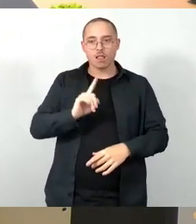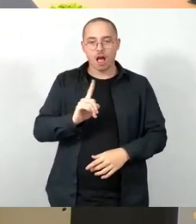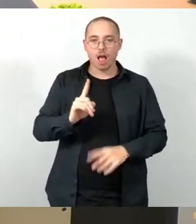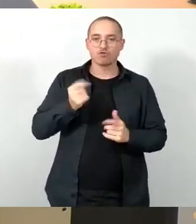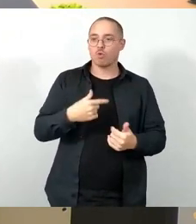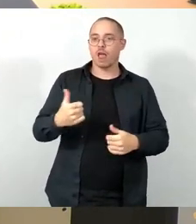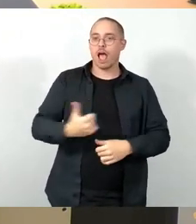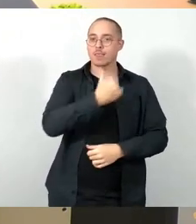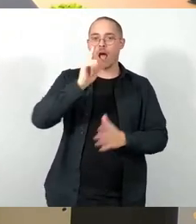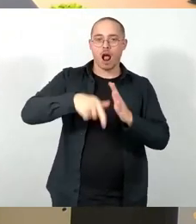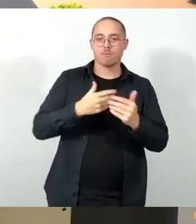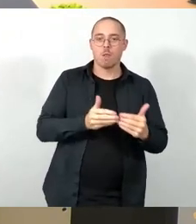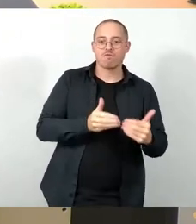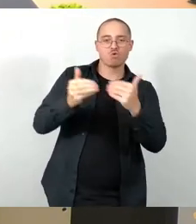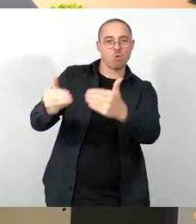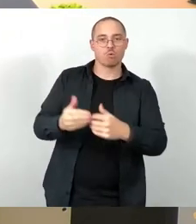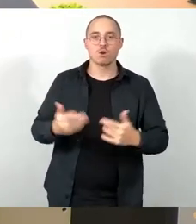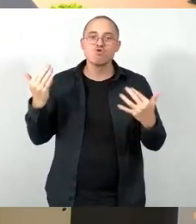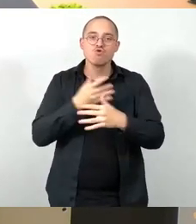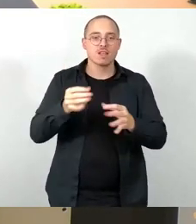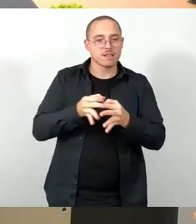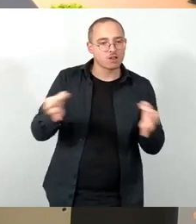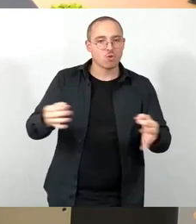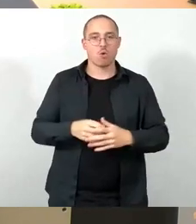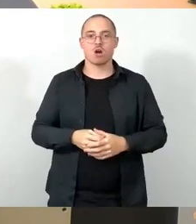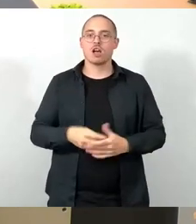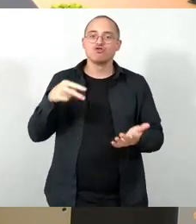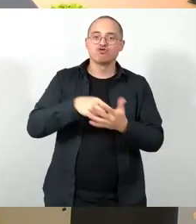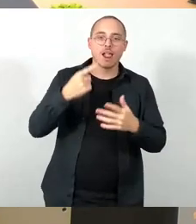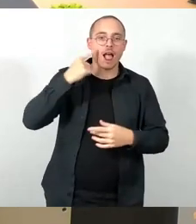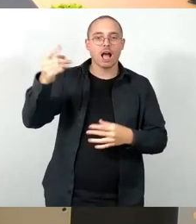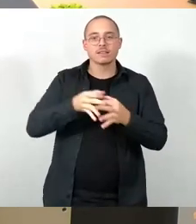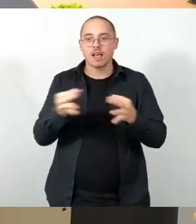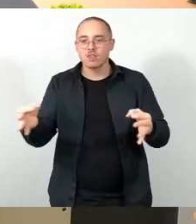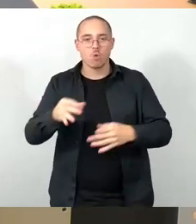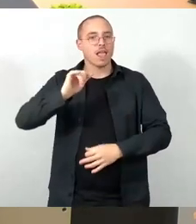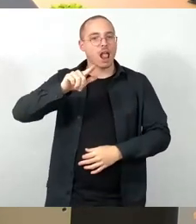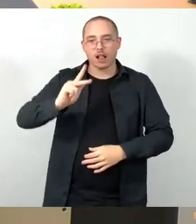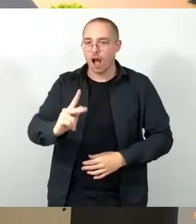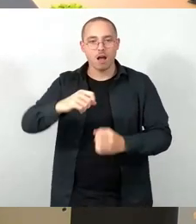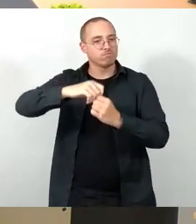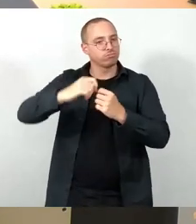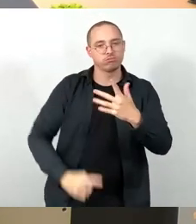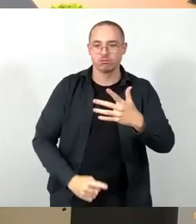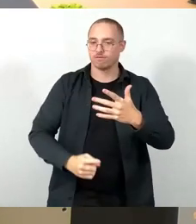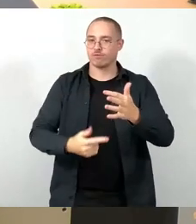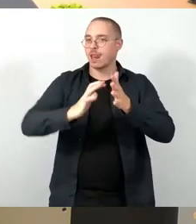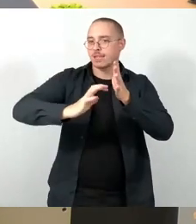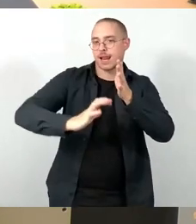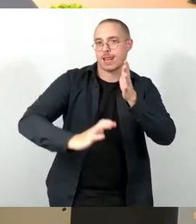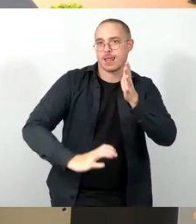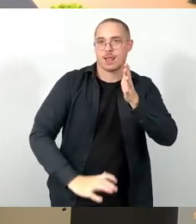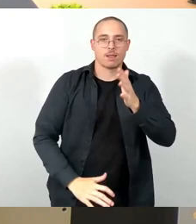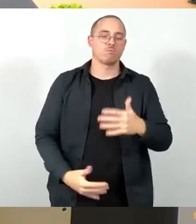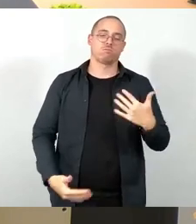Stellplatzsatzung, es ist auch jetzt das IEK, also diese absurden Debatten, die Herr Böhm über die Anhörung des IEK hier vom Saumer gebrochen hat.